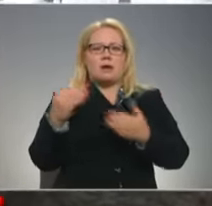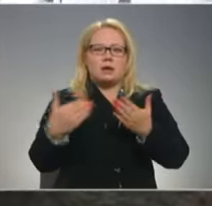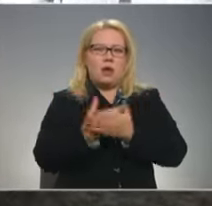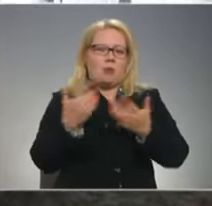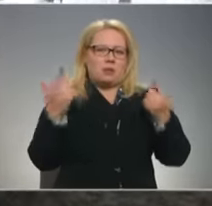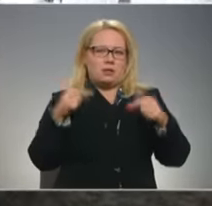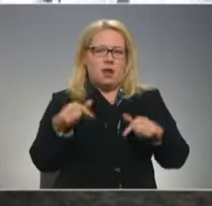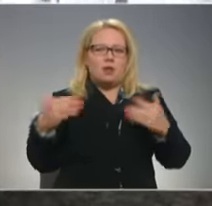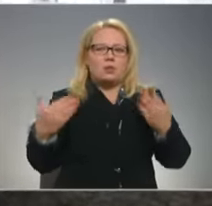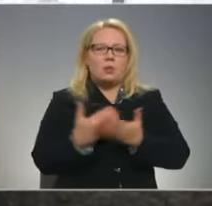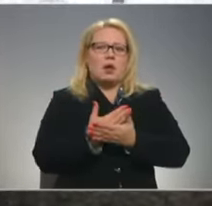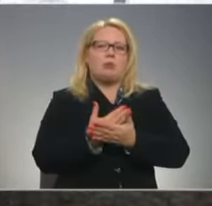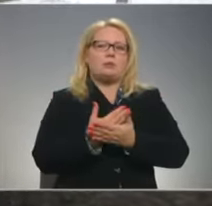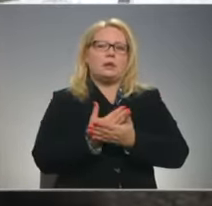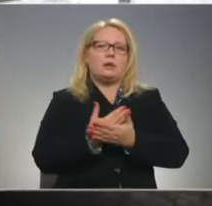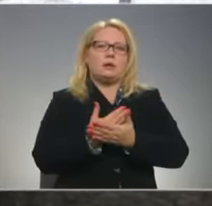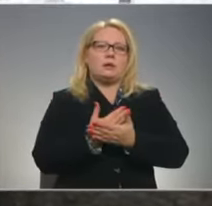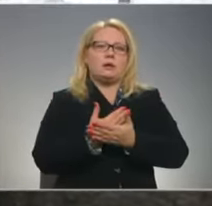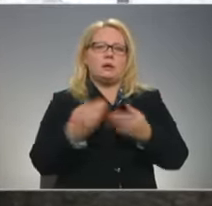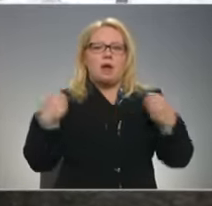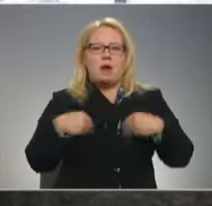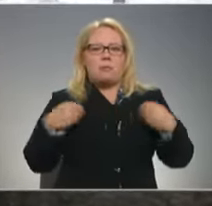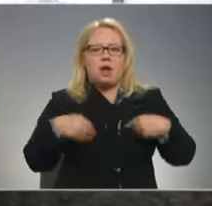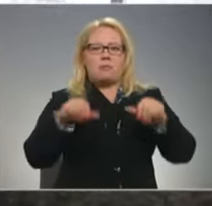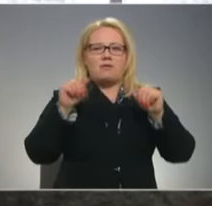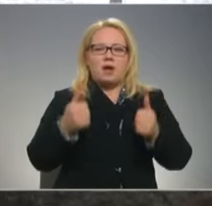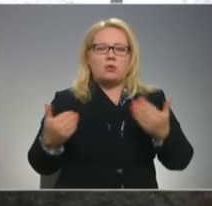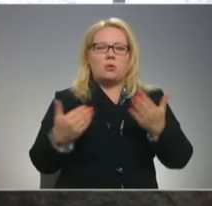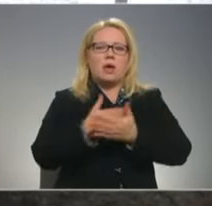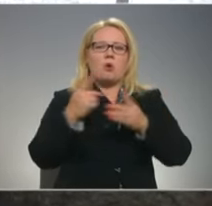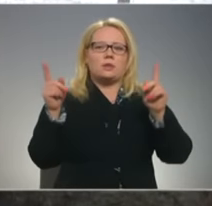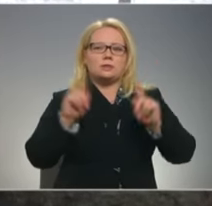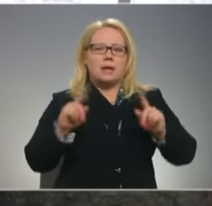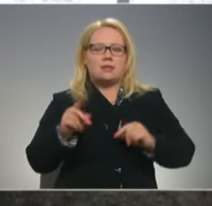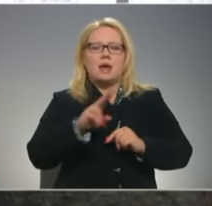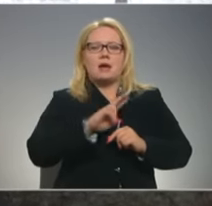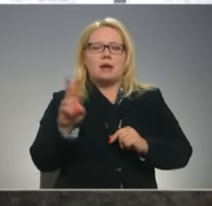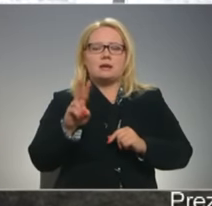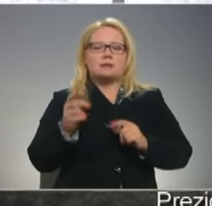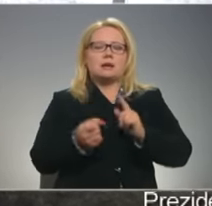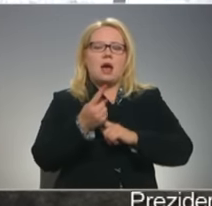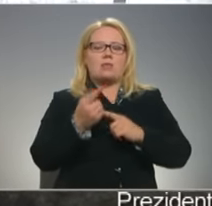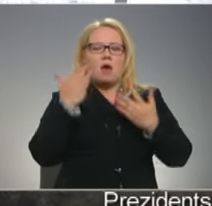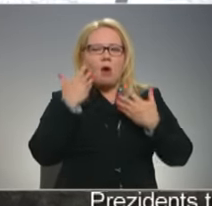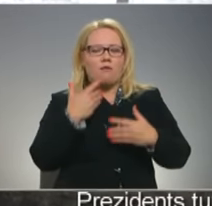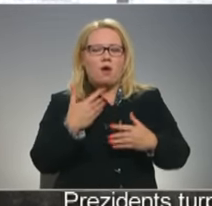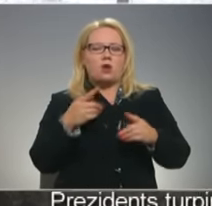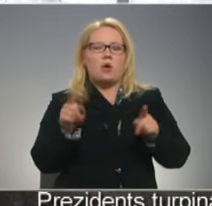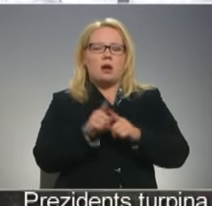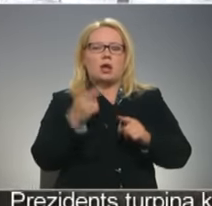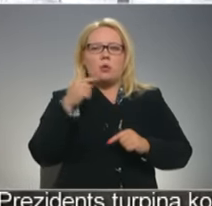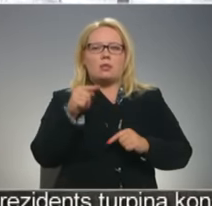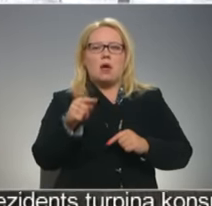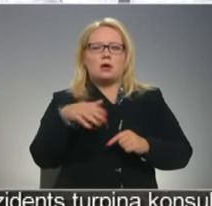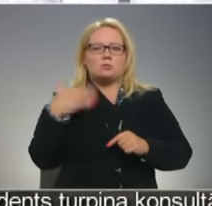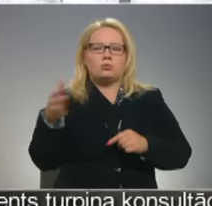jauni apģērba veidi un jaunas lietas, kas mums redz komfortu un kas mums arī no tās